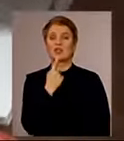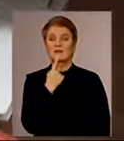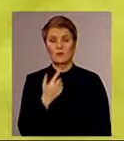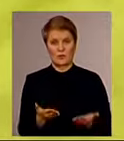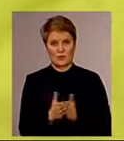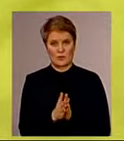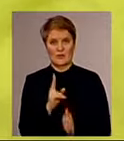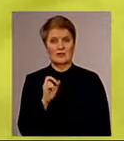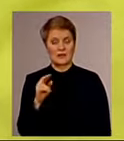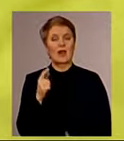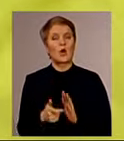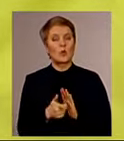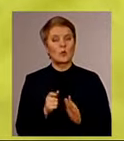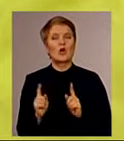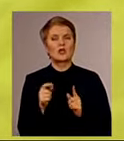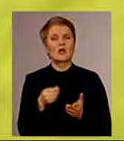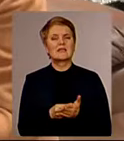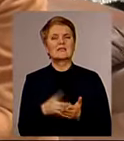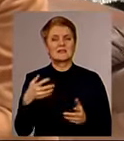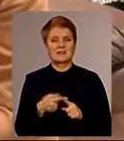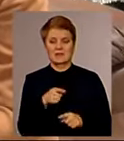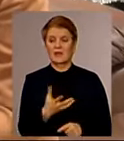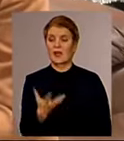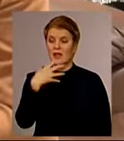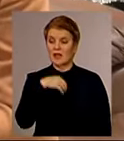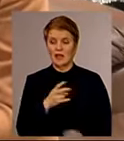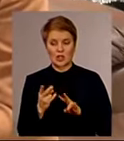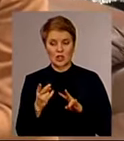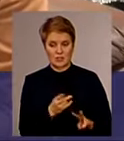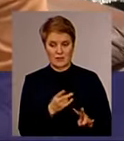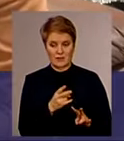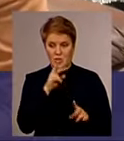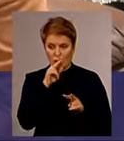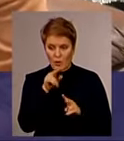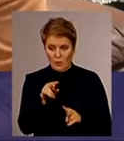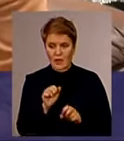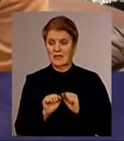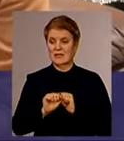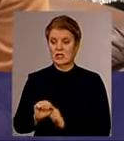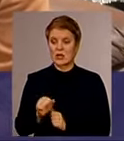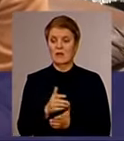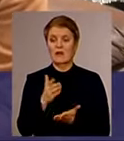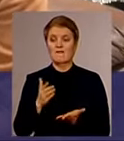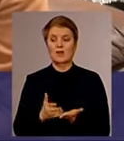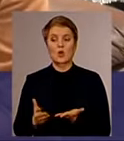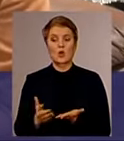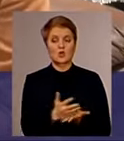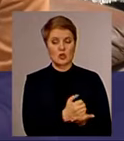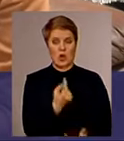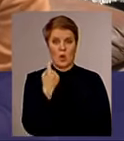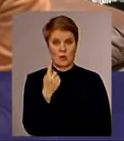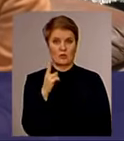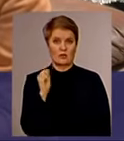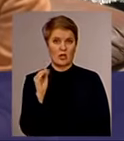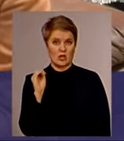дізналася, в чому цінність цих тварин. Вони їдять шкілливих комах, вони захищають врожай таким чином. Один кажан може